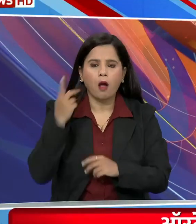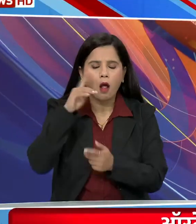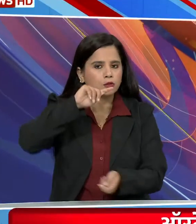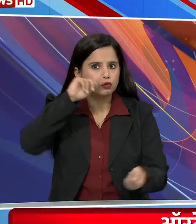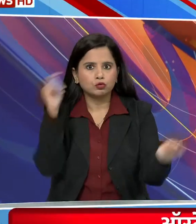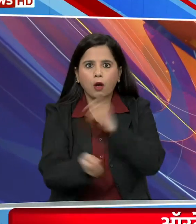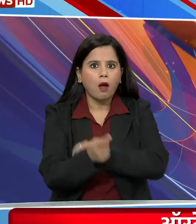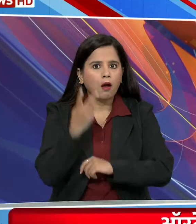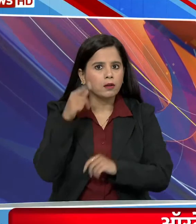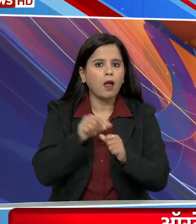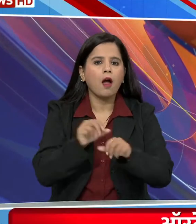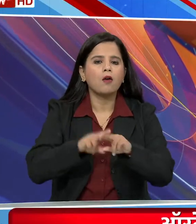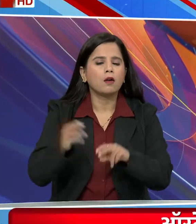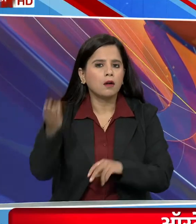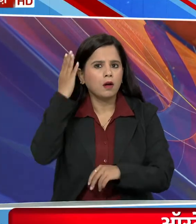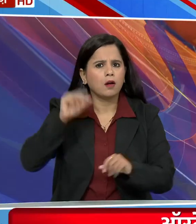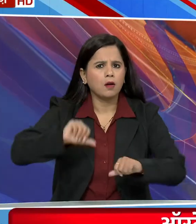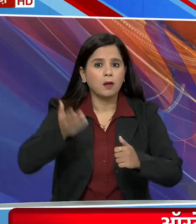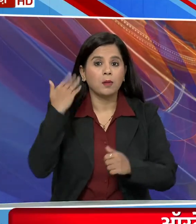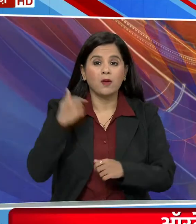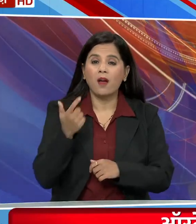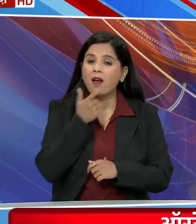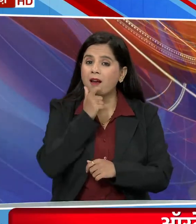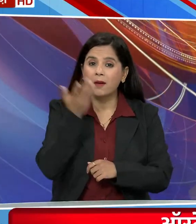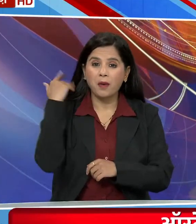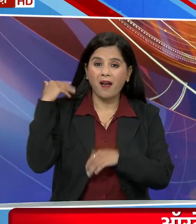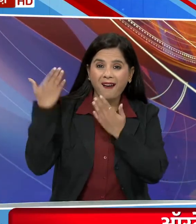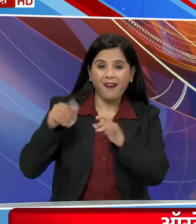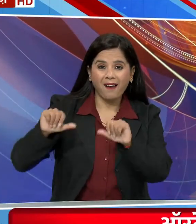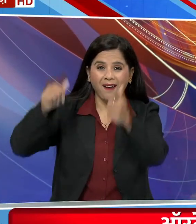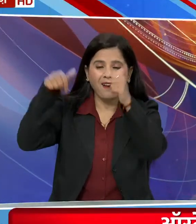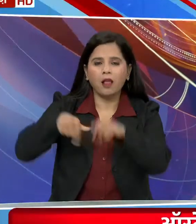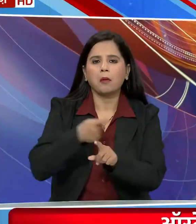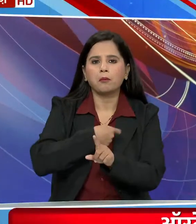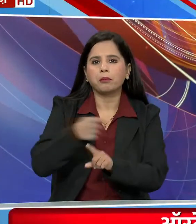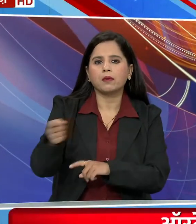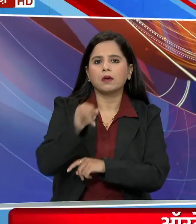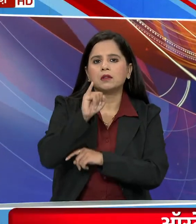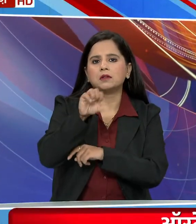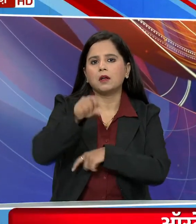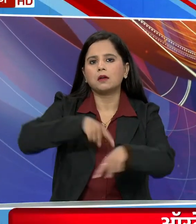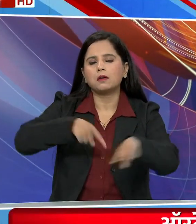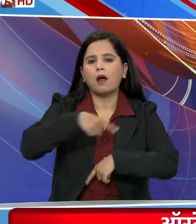फेर दी आफगानिस्तान ने मौजूदा चैंपिन इंडन को उन्सट रंचे दीमा